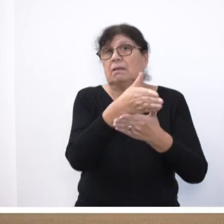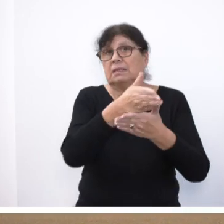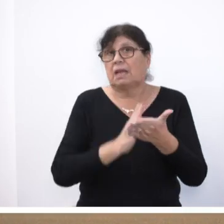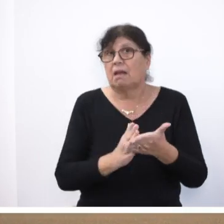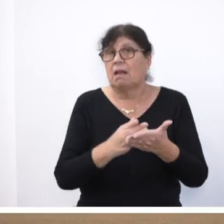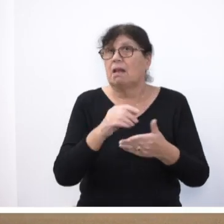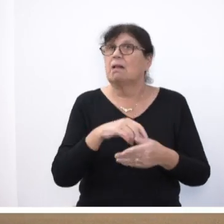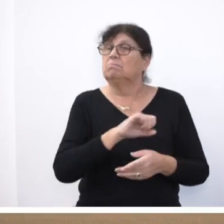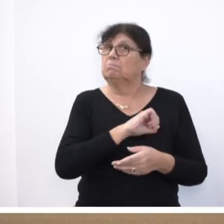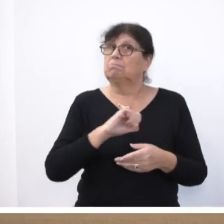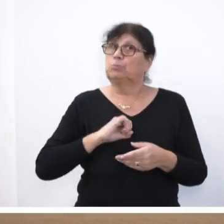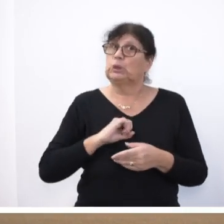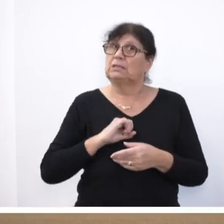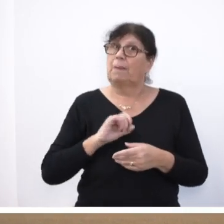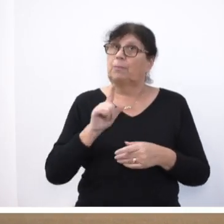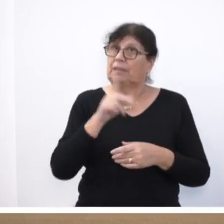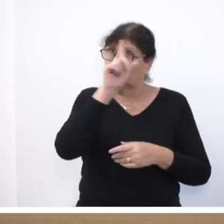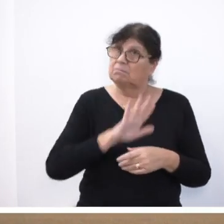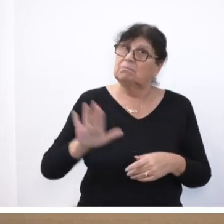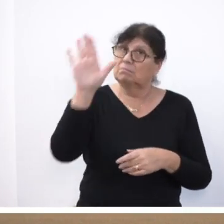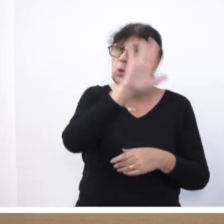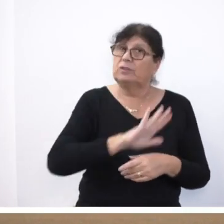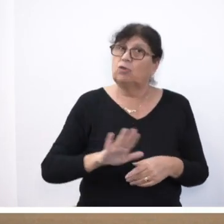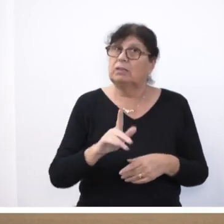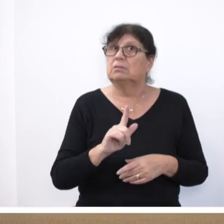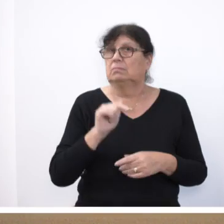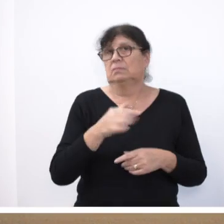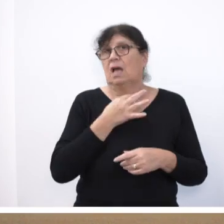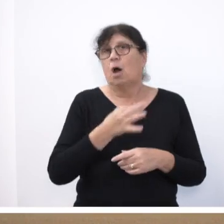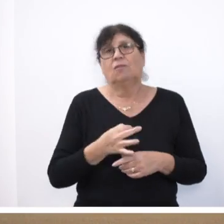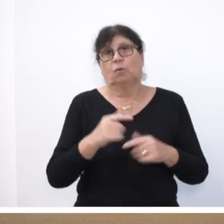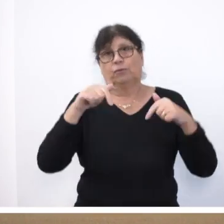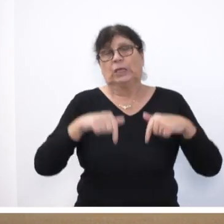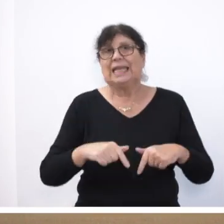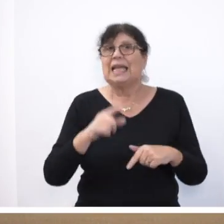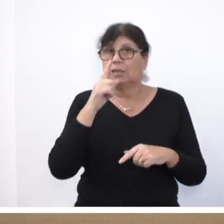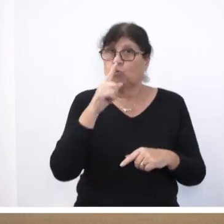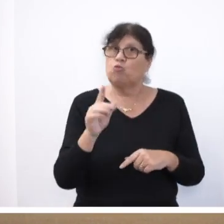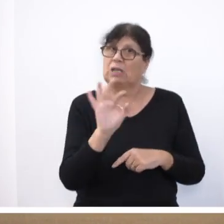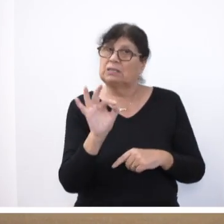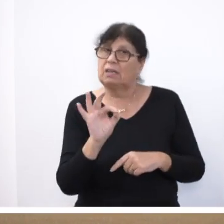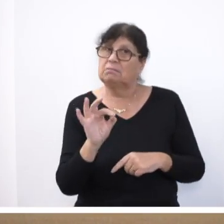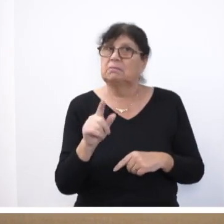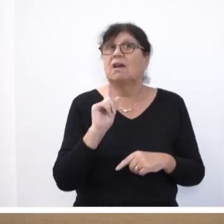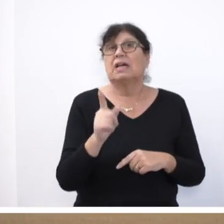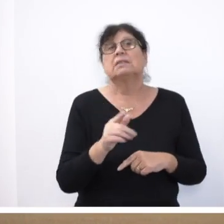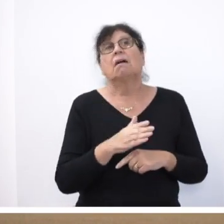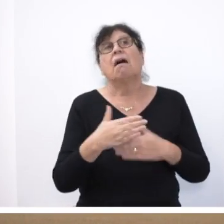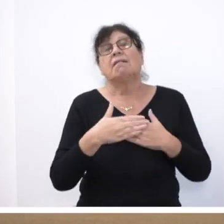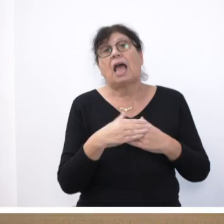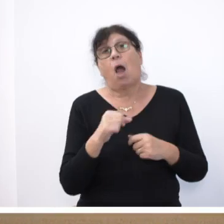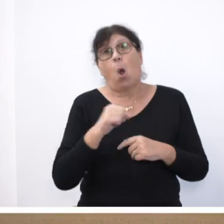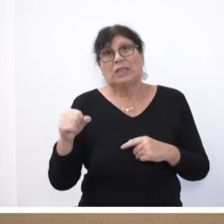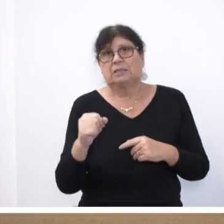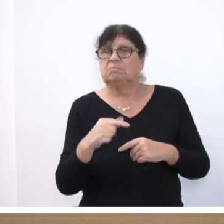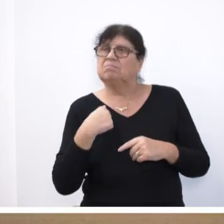Bundesrepublik Deutschland kann der Appell von hier aus nur lauten, was den Nahen Osten betrifft. Wir